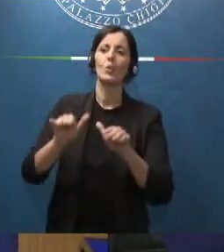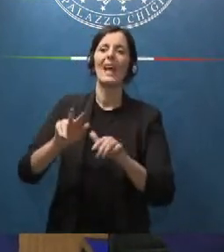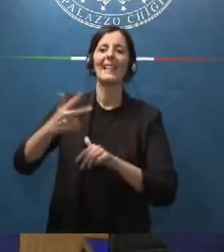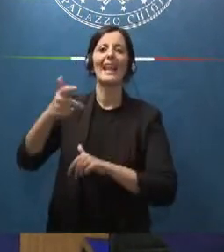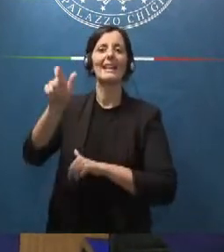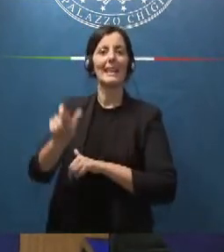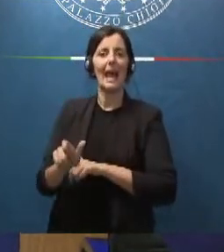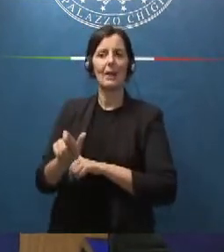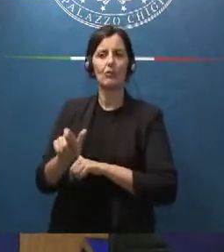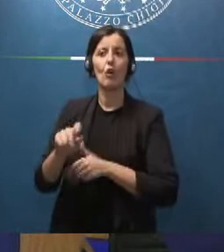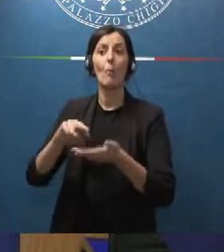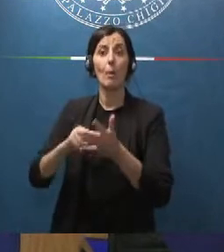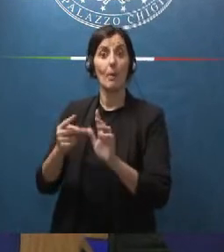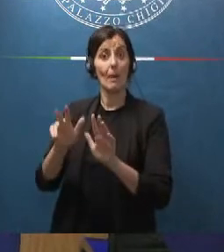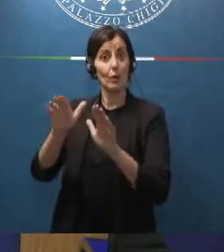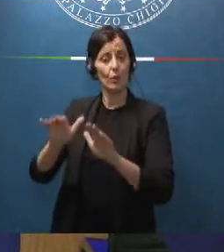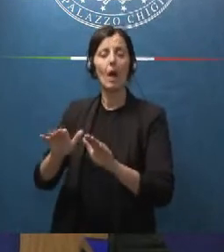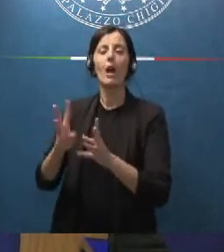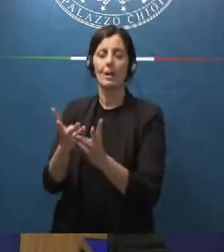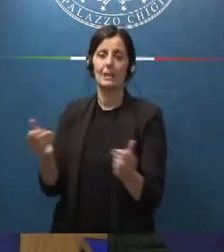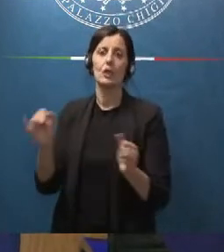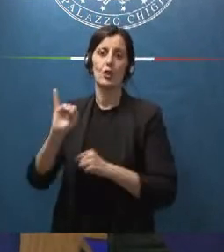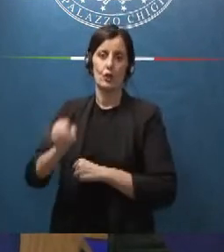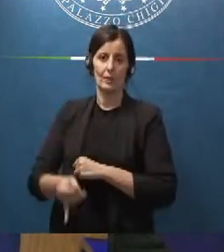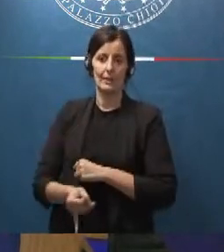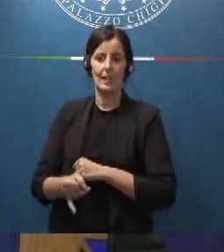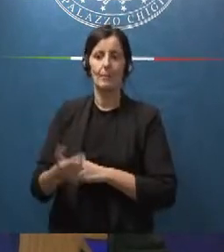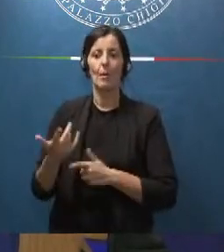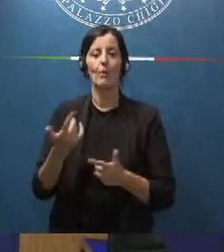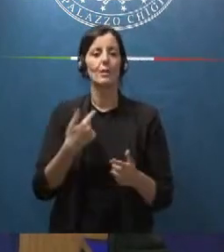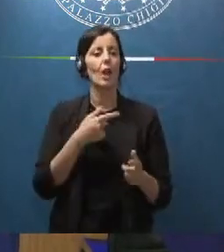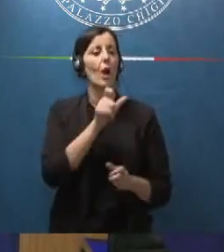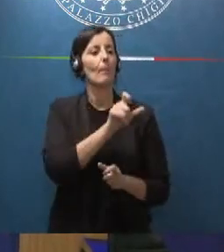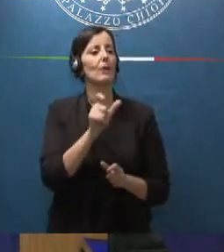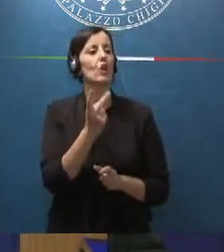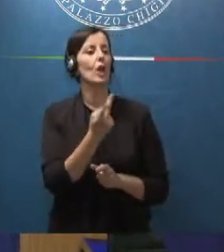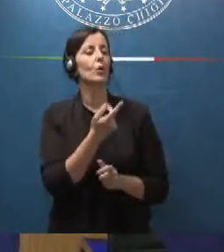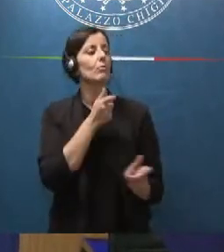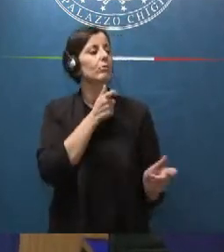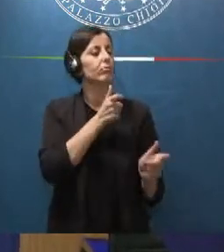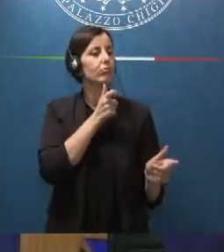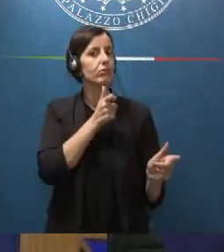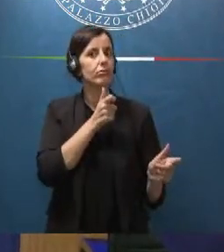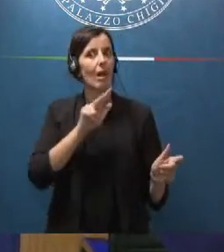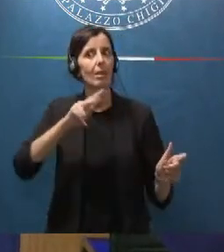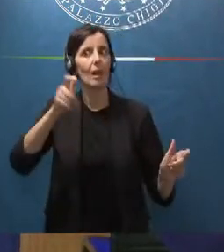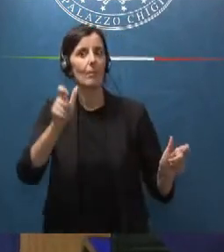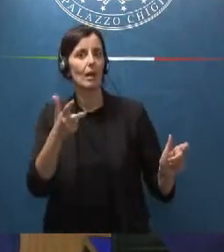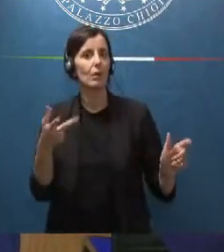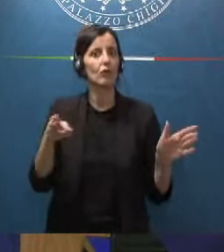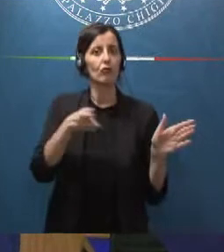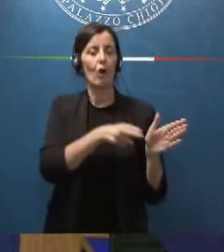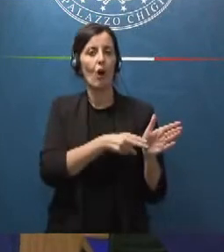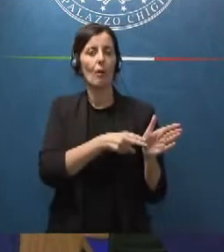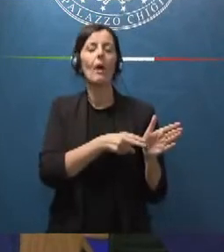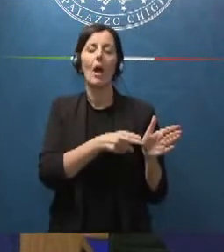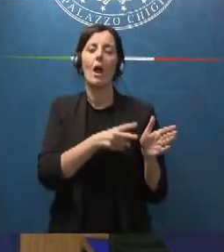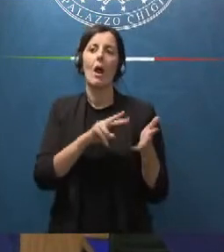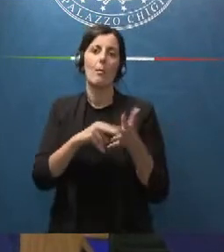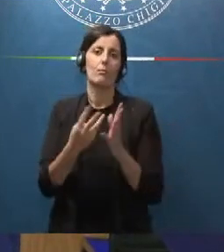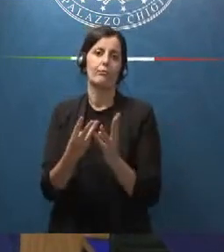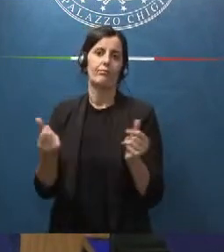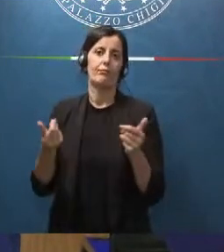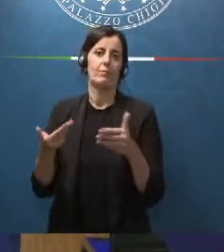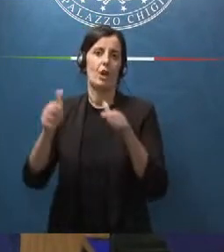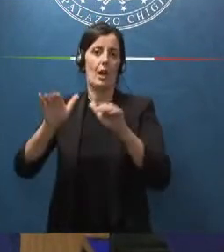che viene citato nella conversazione tra due persone ed è il minimo del minimo che potessimo fare